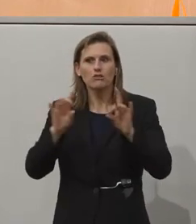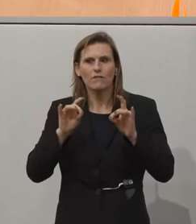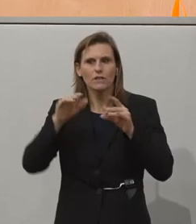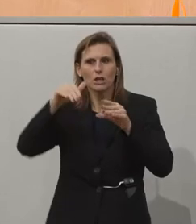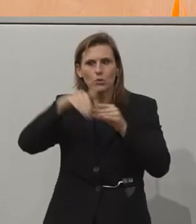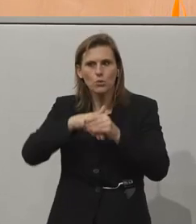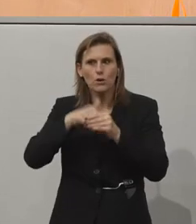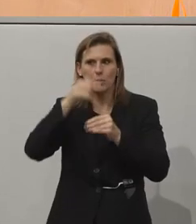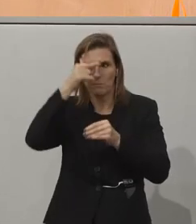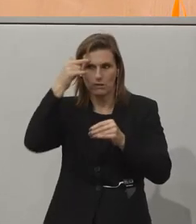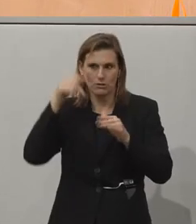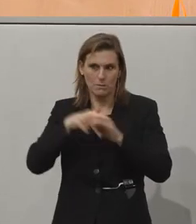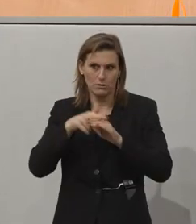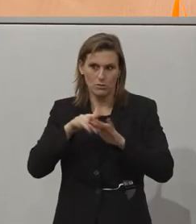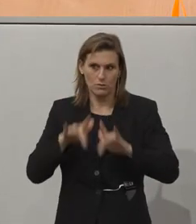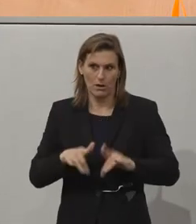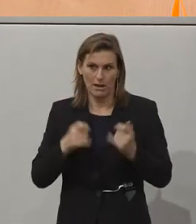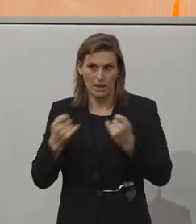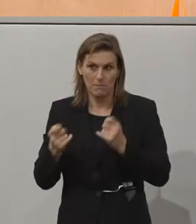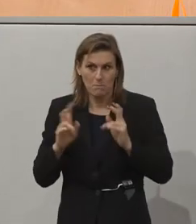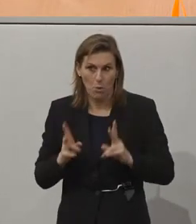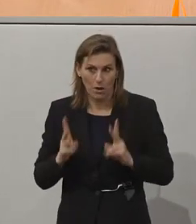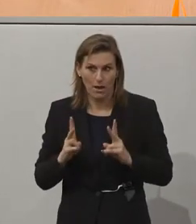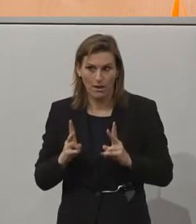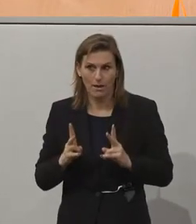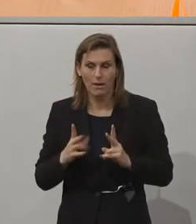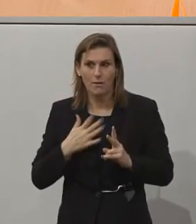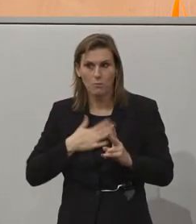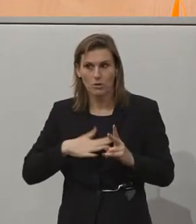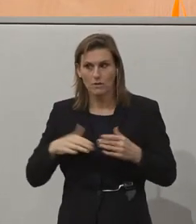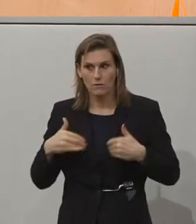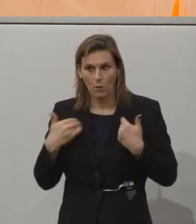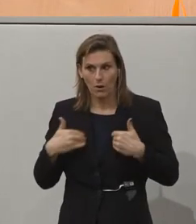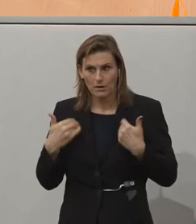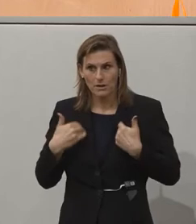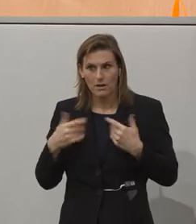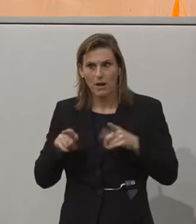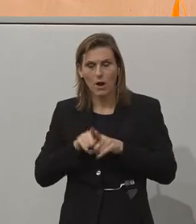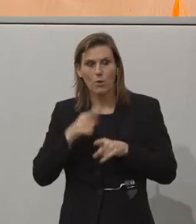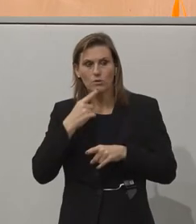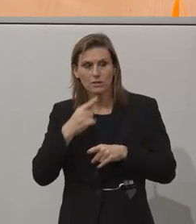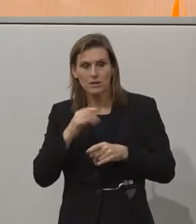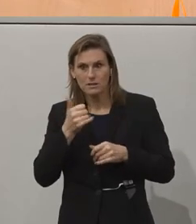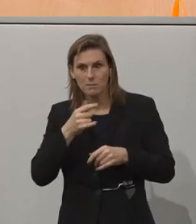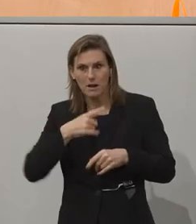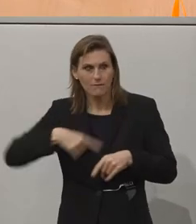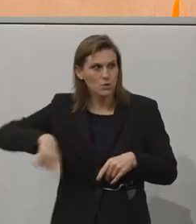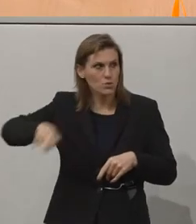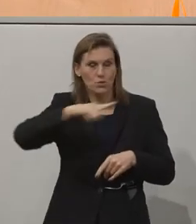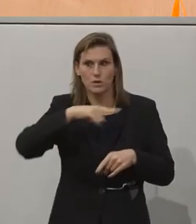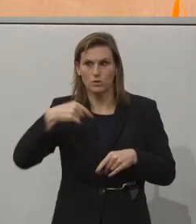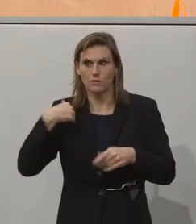Menschen mit Behinderung. Und da würde ich mich jetzt freuen. Ich würde sagen, wir machen einfach mal die Runde, so wie wir hier